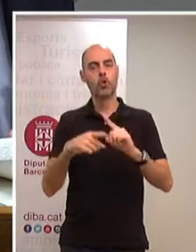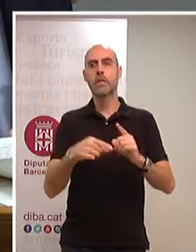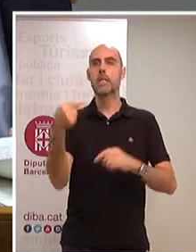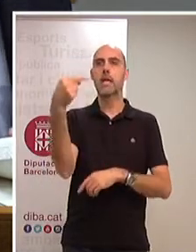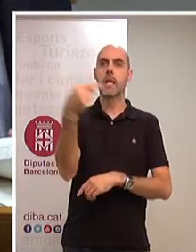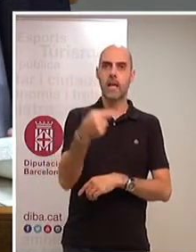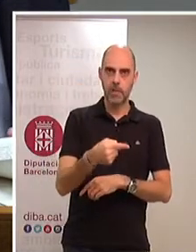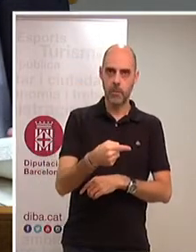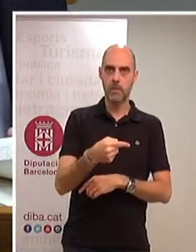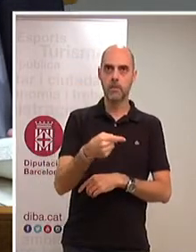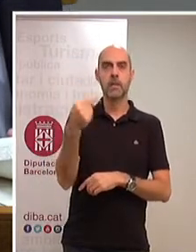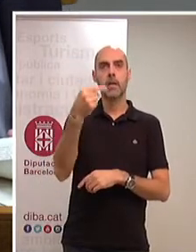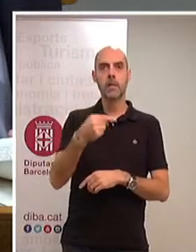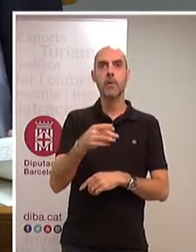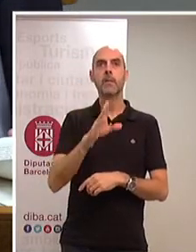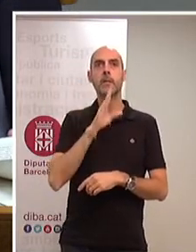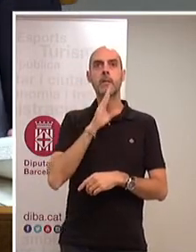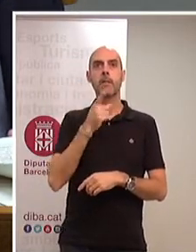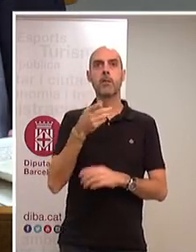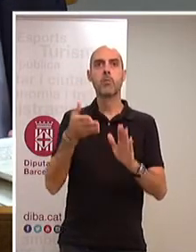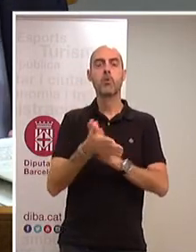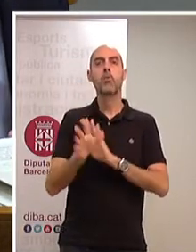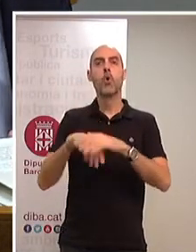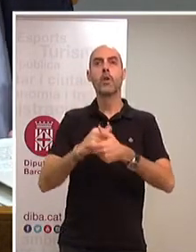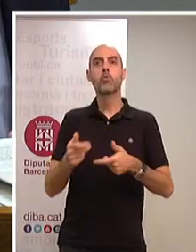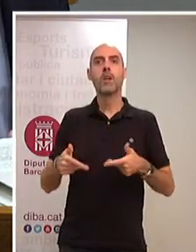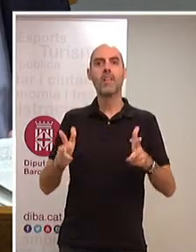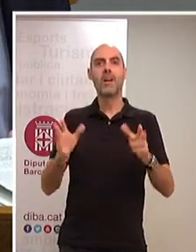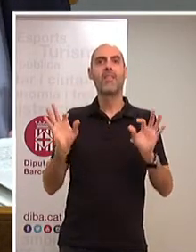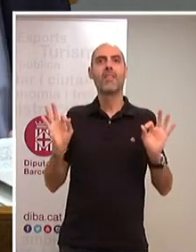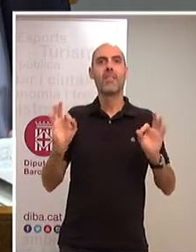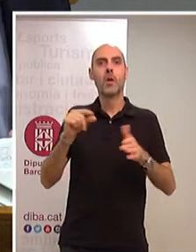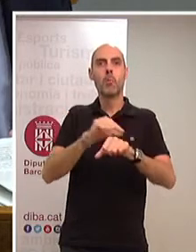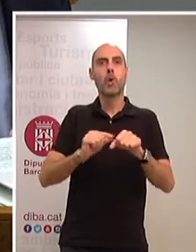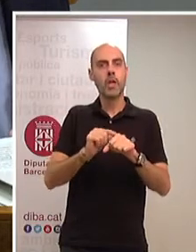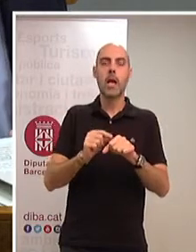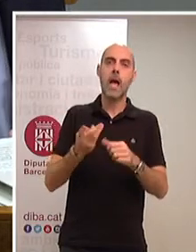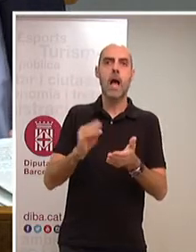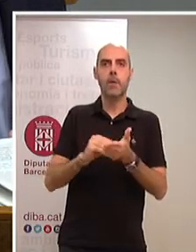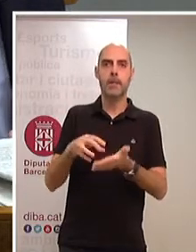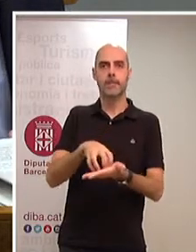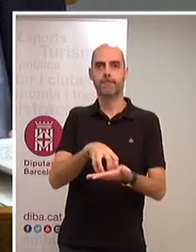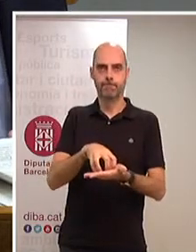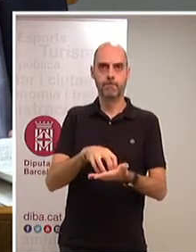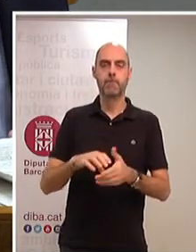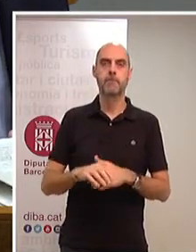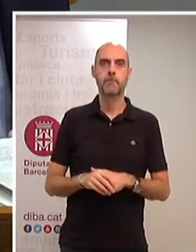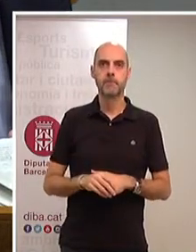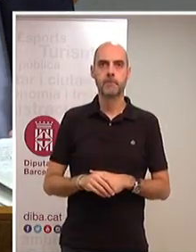que han tret la Diputació de l'espai de la necessària neutralitat política que té que mantindre una administració pública.